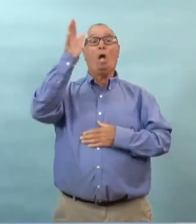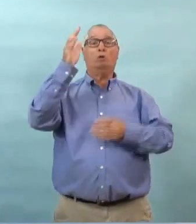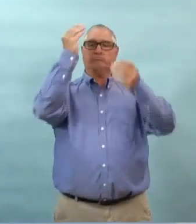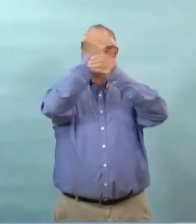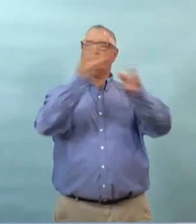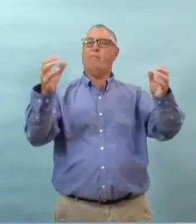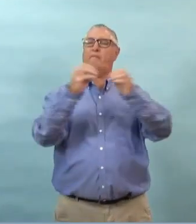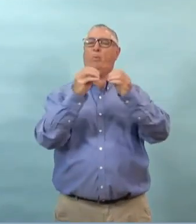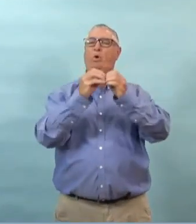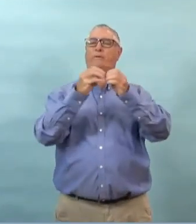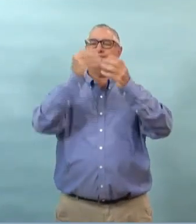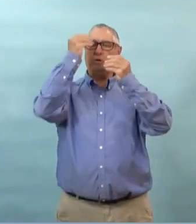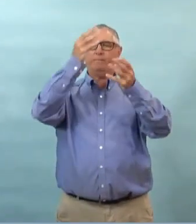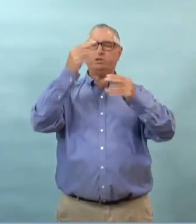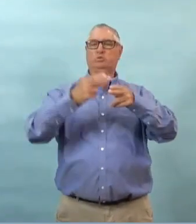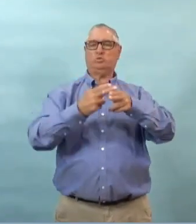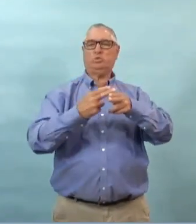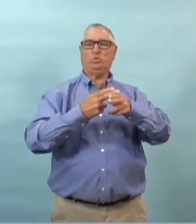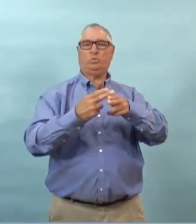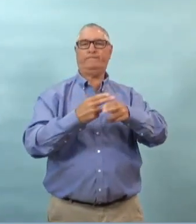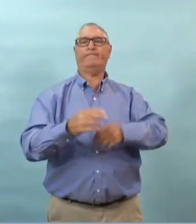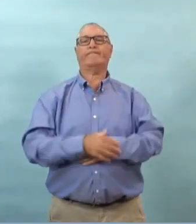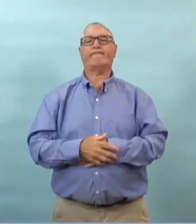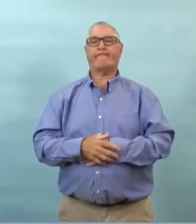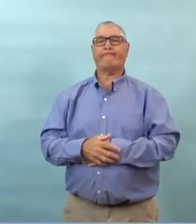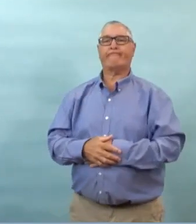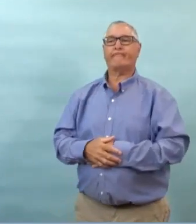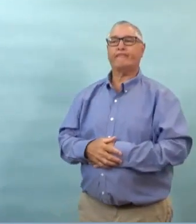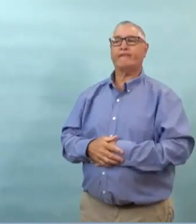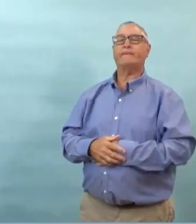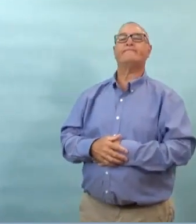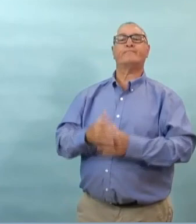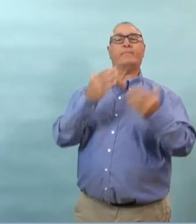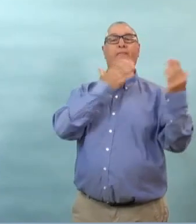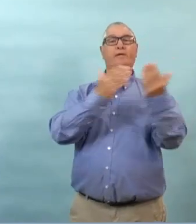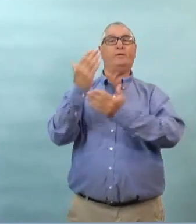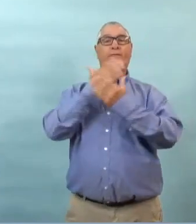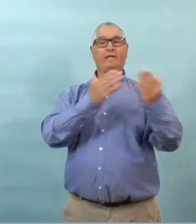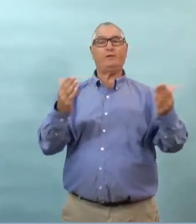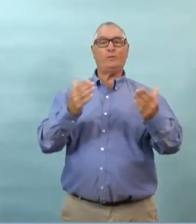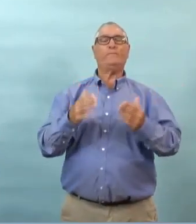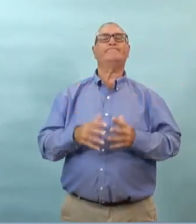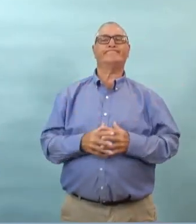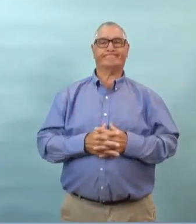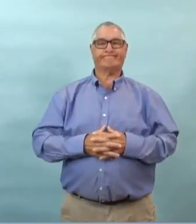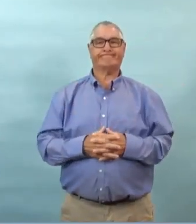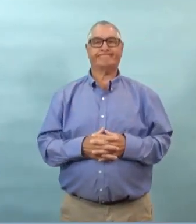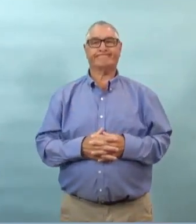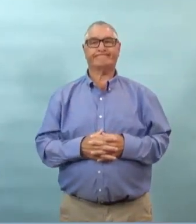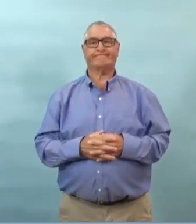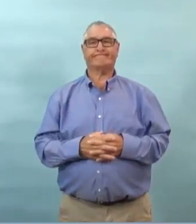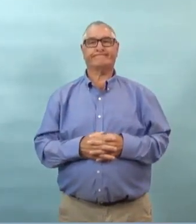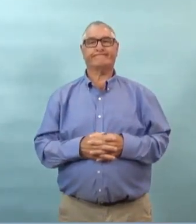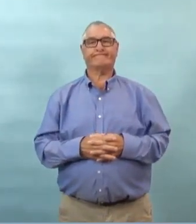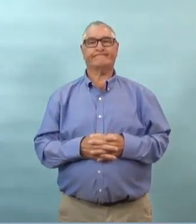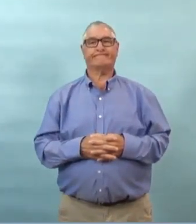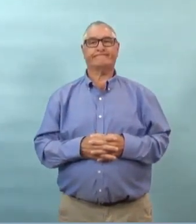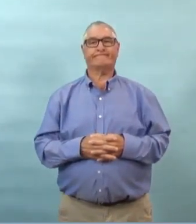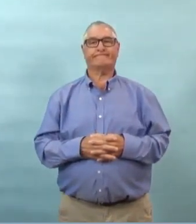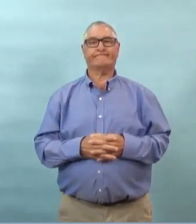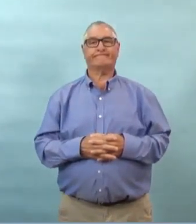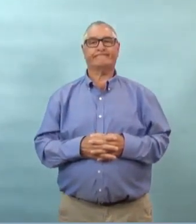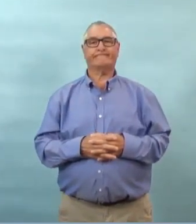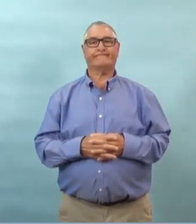pour aller au travail à l'école etc mais on va s'appuyer sur les données et on vous donnera davantage de renseignements quand on en aura merci merci